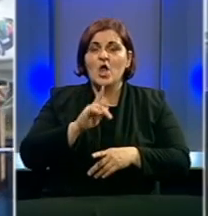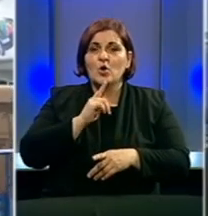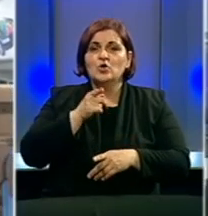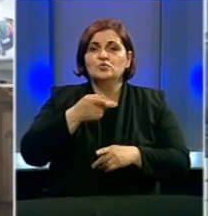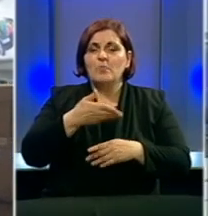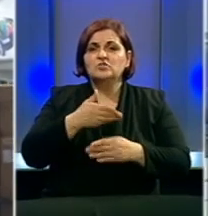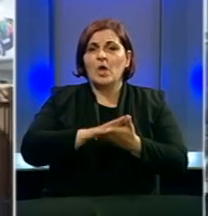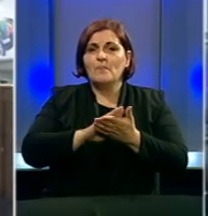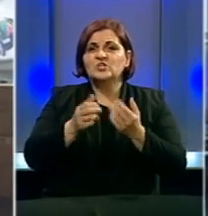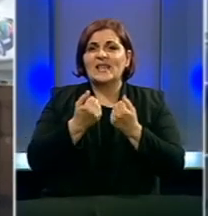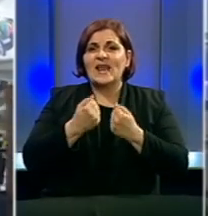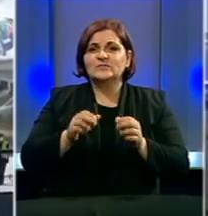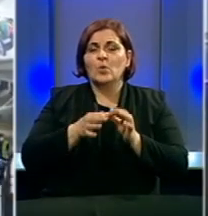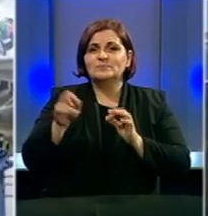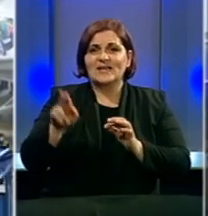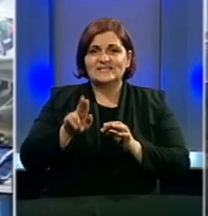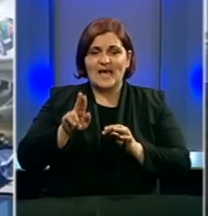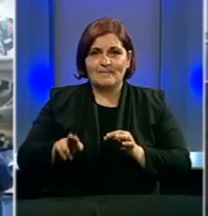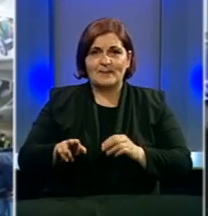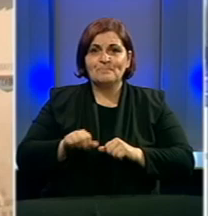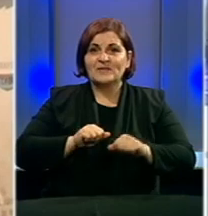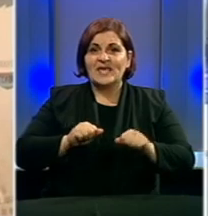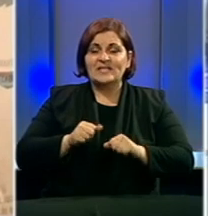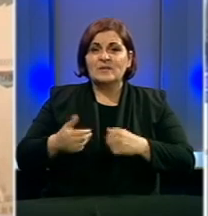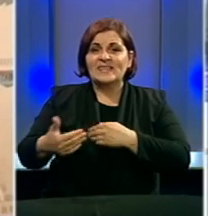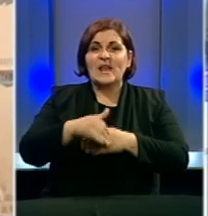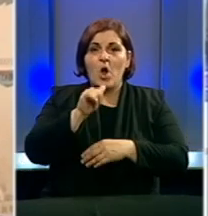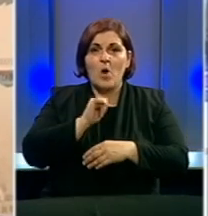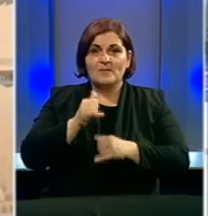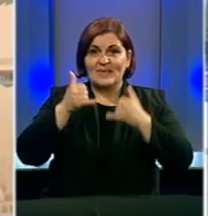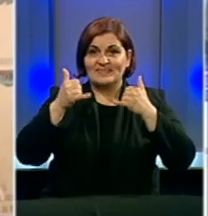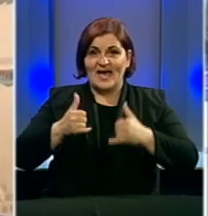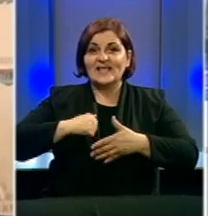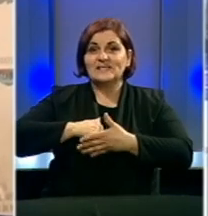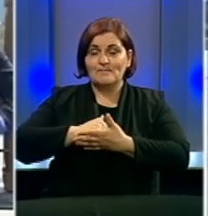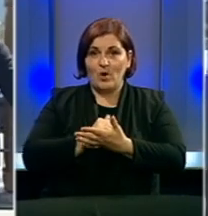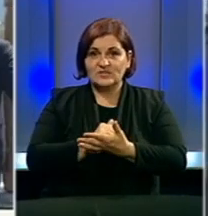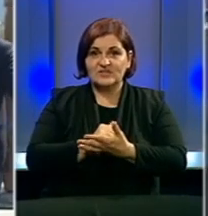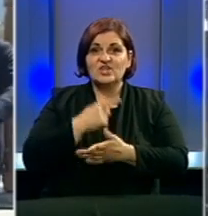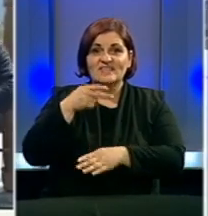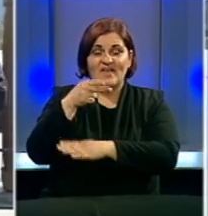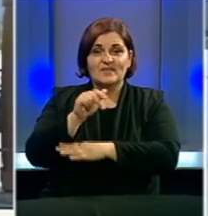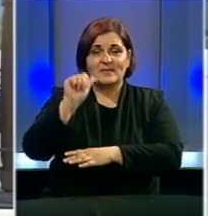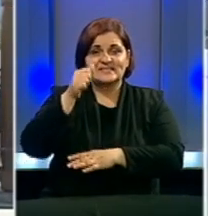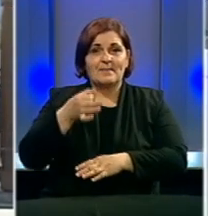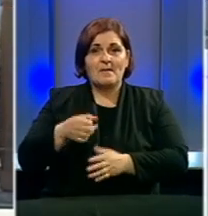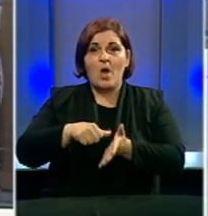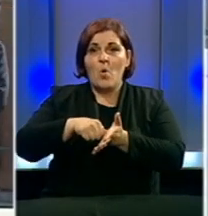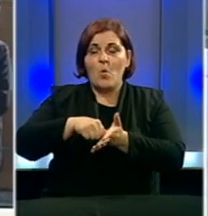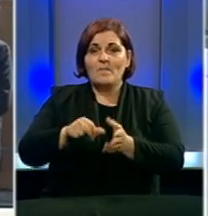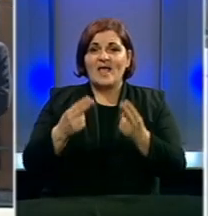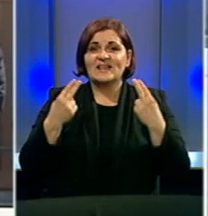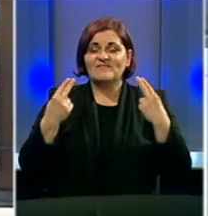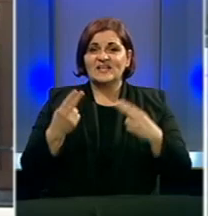potom pušteni na slobodu uz mjere zabrane. Iz uprave za indirektno oporazivanje danas je potvrđeno i da je kompanija Srebrena Malina